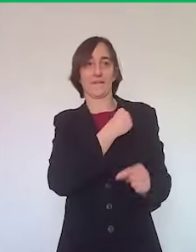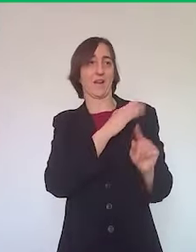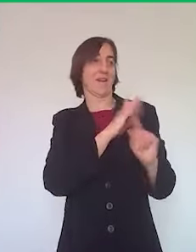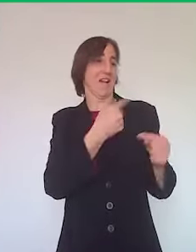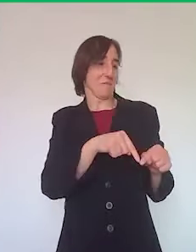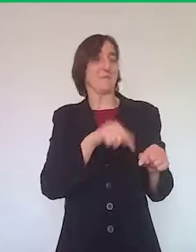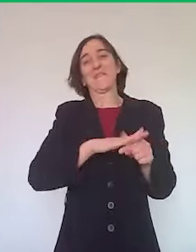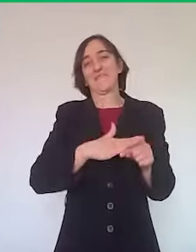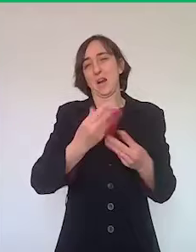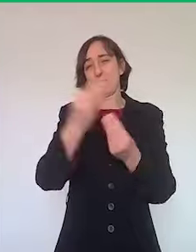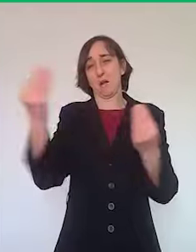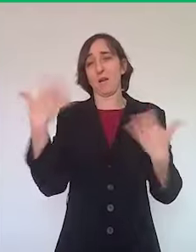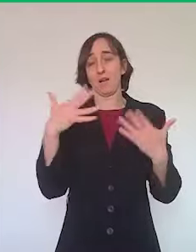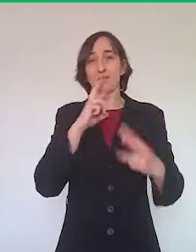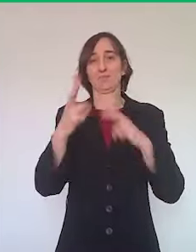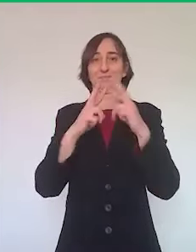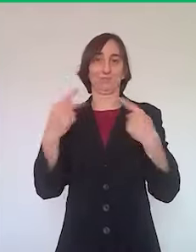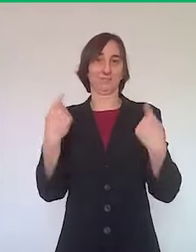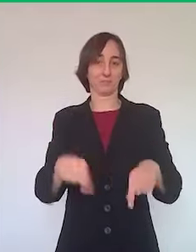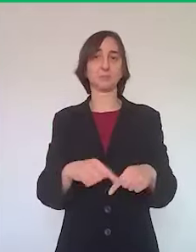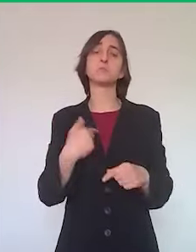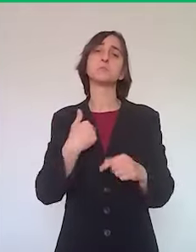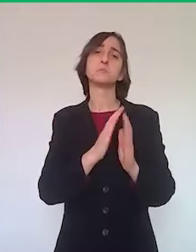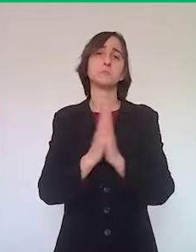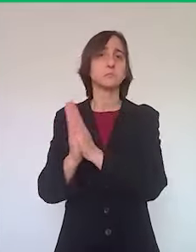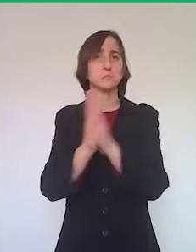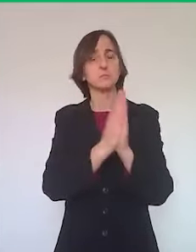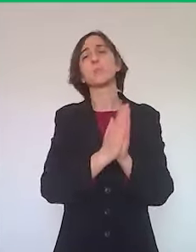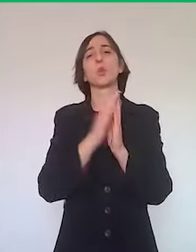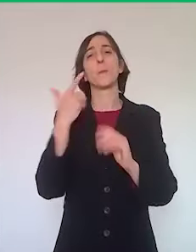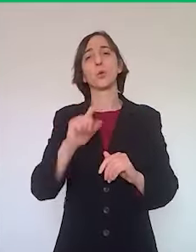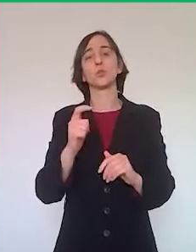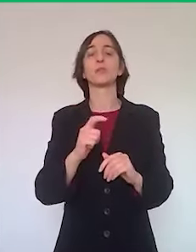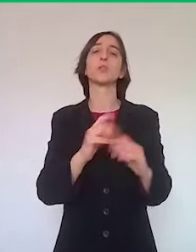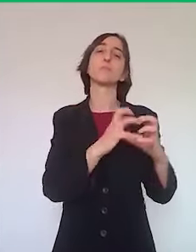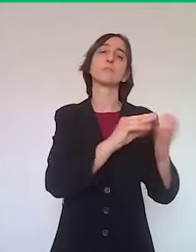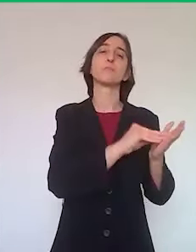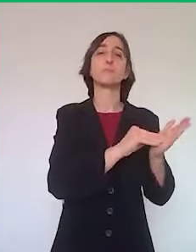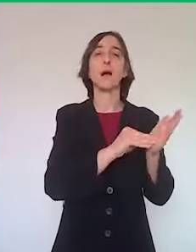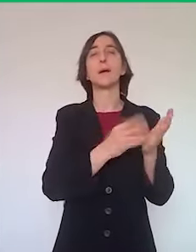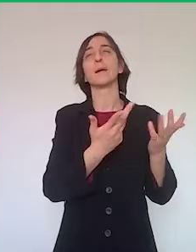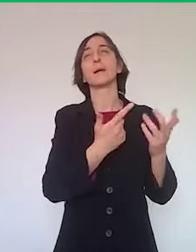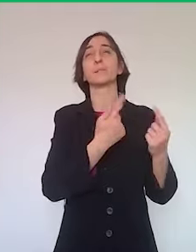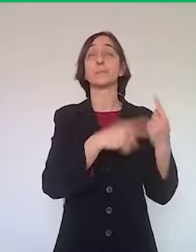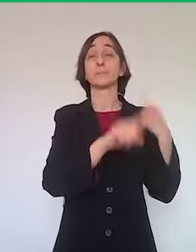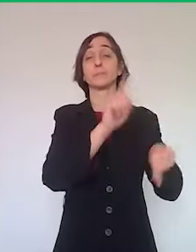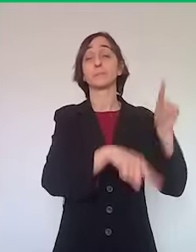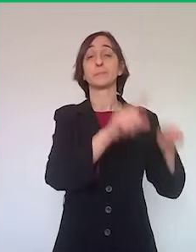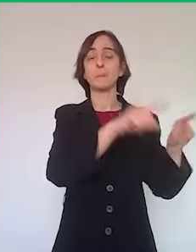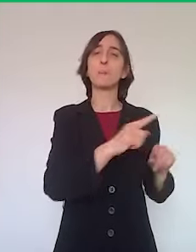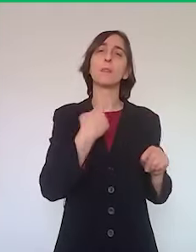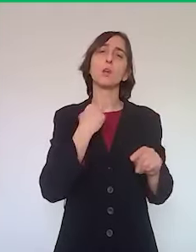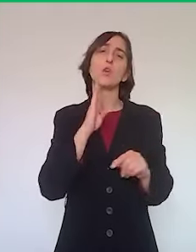tanti, in ogni caso la raccomandazione che diamo sempre, visto che anche gli istituti di credito tendono ad avere un po' comportamenti diversi, è quello di